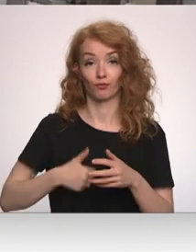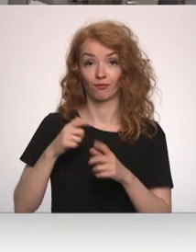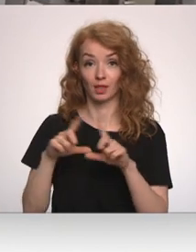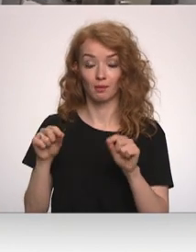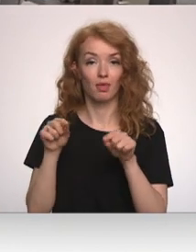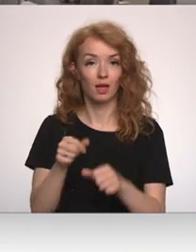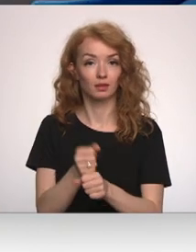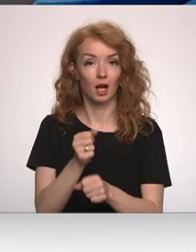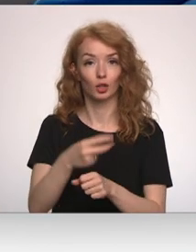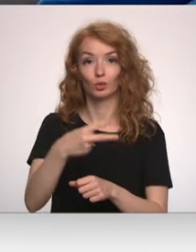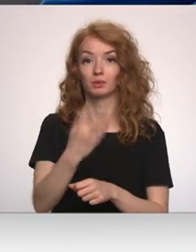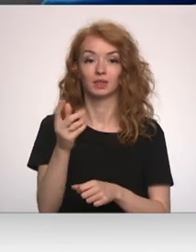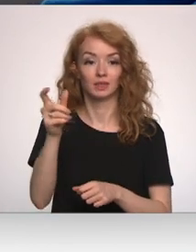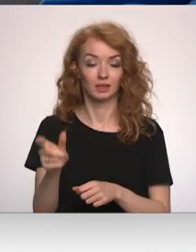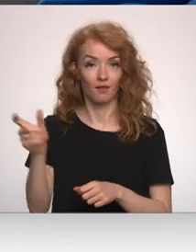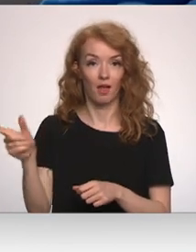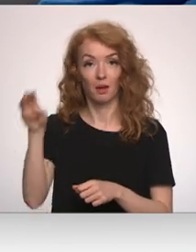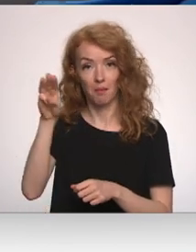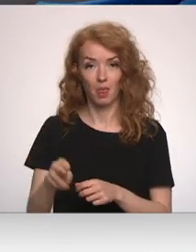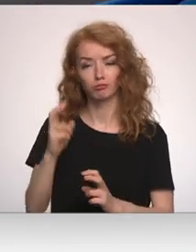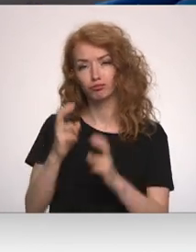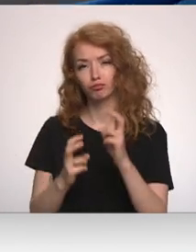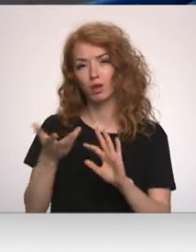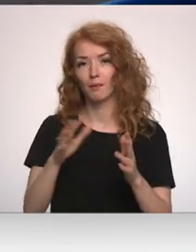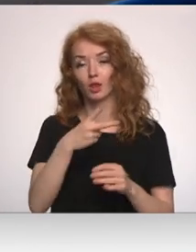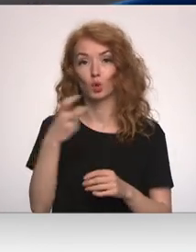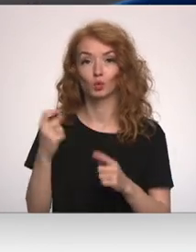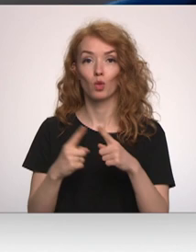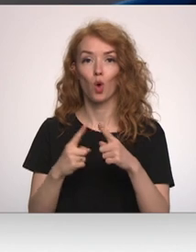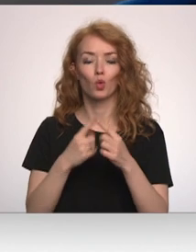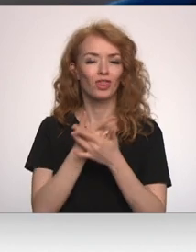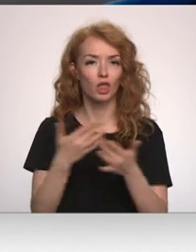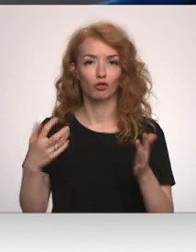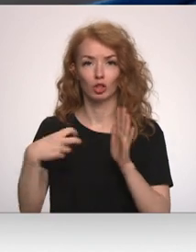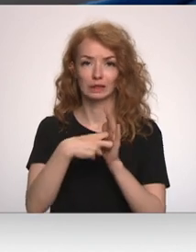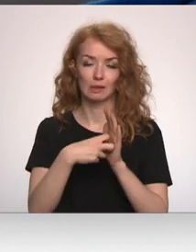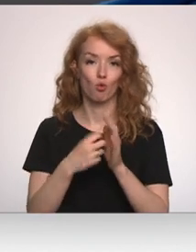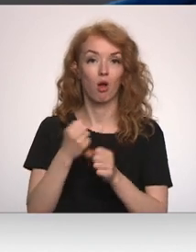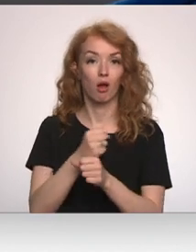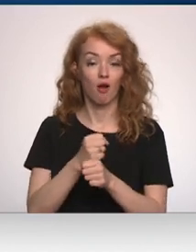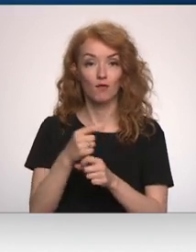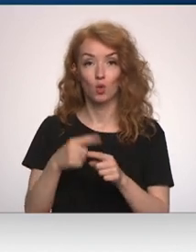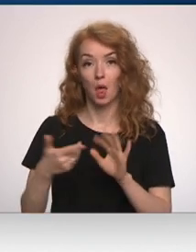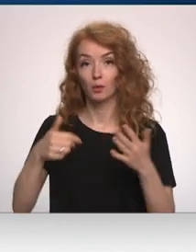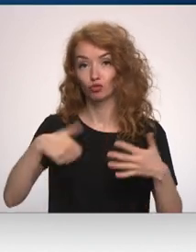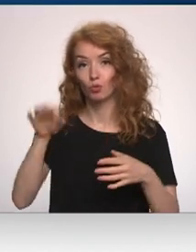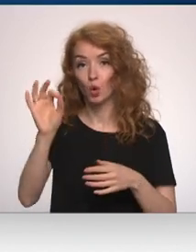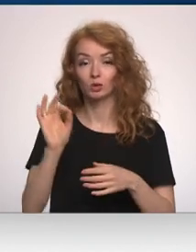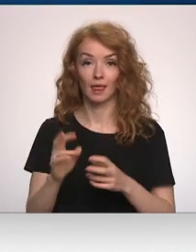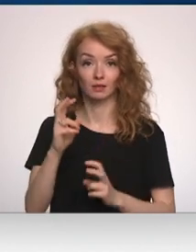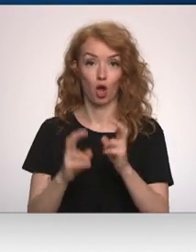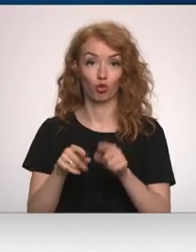Šeit strādā 25 cilvēku mēnesī saražojot aptuven 200 tonu dažārt zīmola kafijas. Aptuven 60%